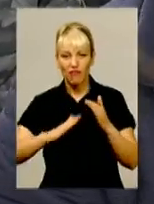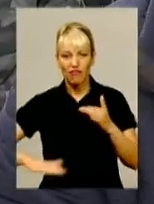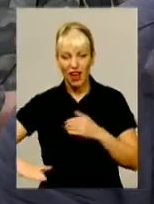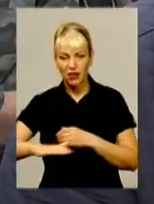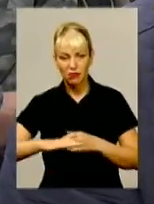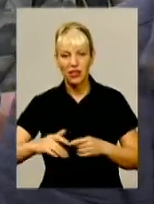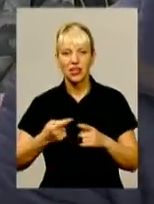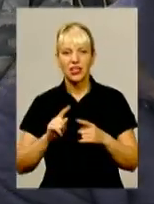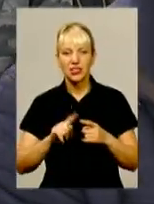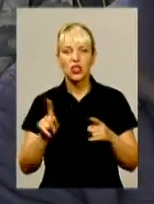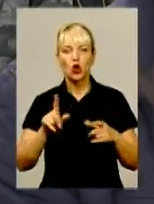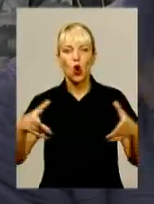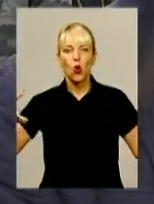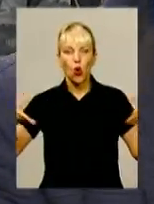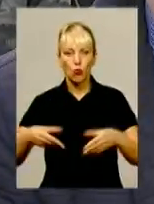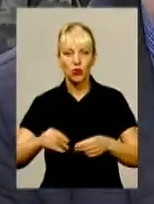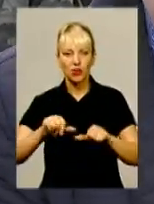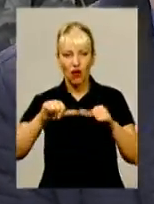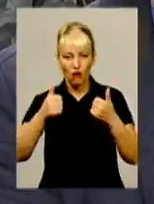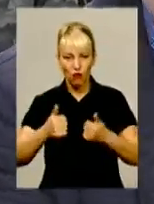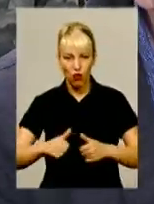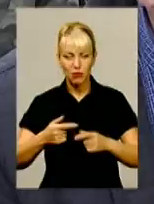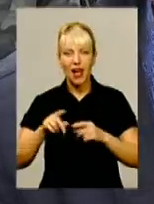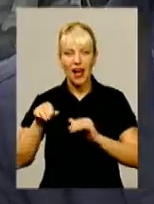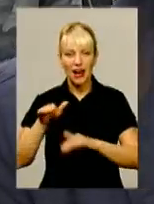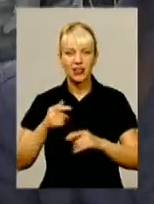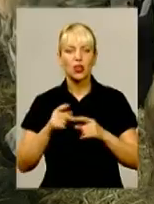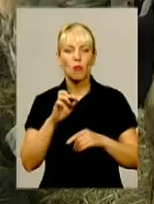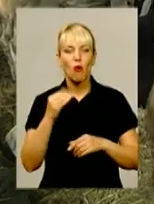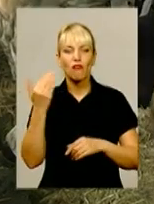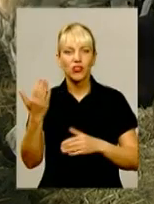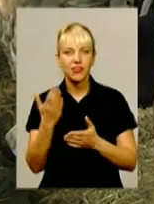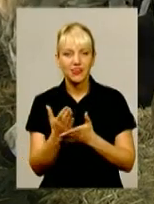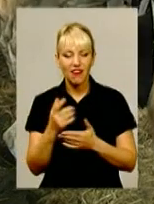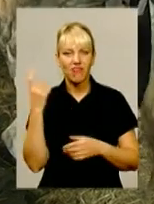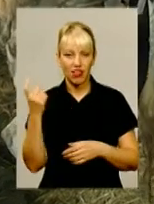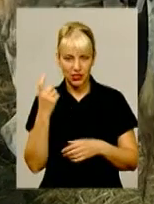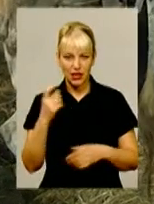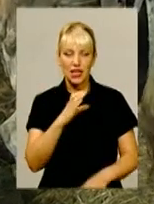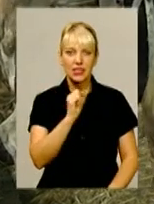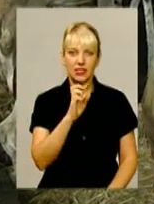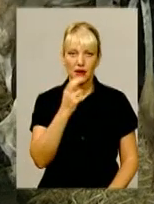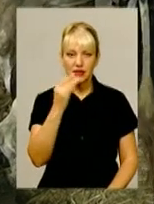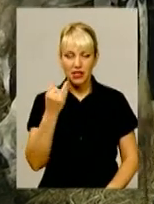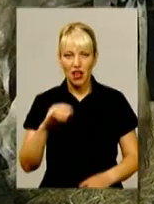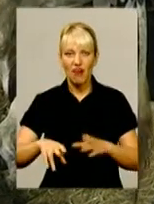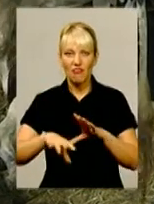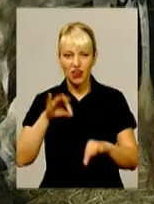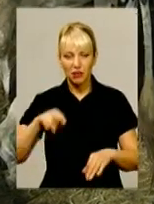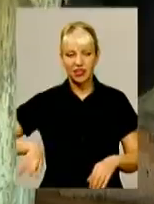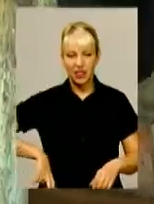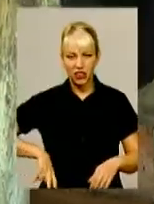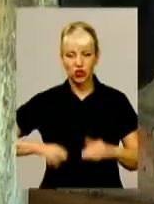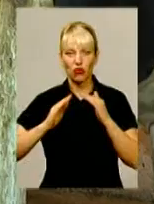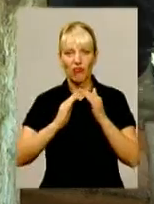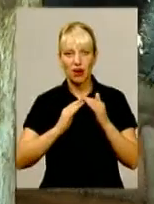кооперативу на оформлі оренди, бо вони є власницю всього майна. Сергія Сапсая два роки тому обрали директором фермерського